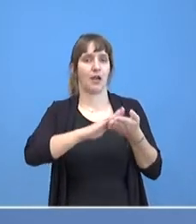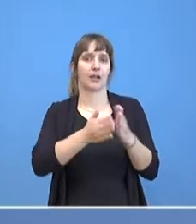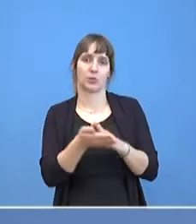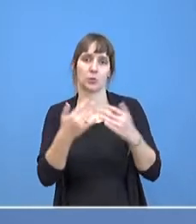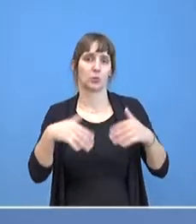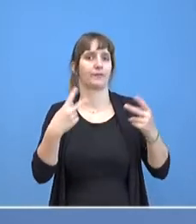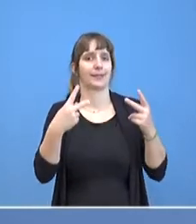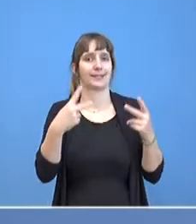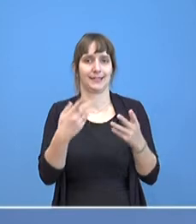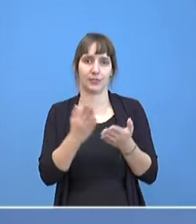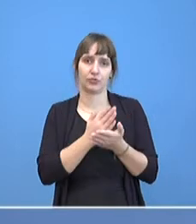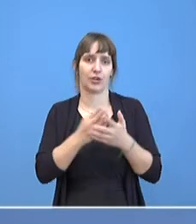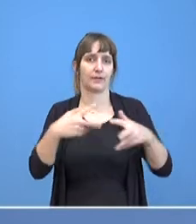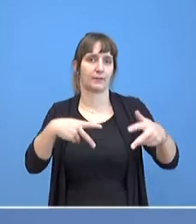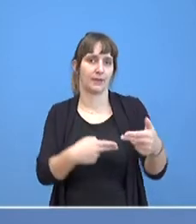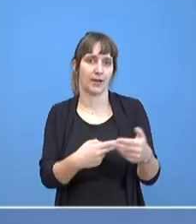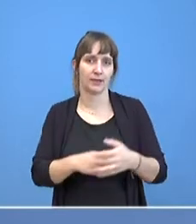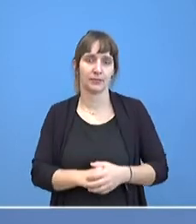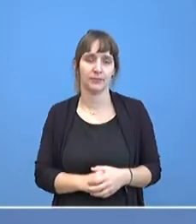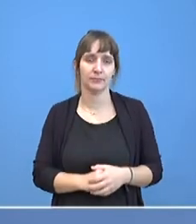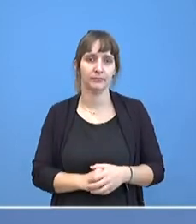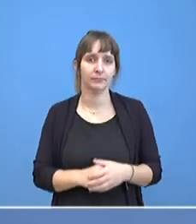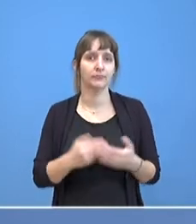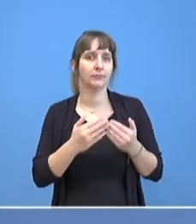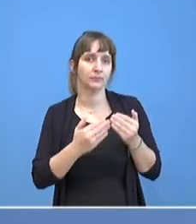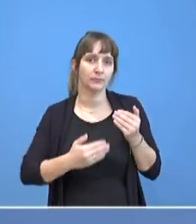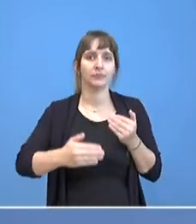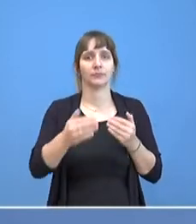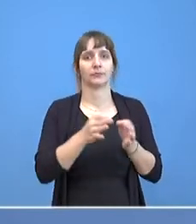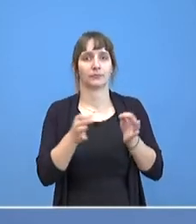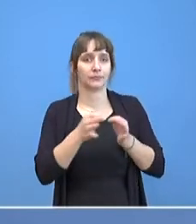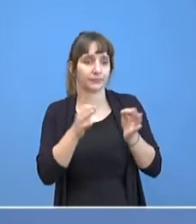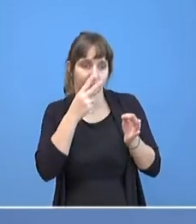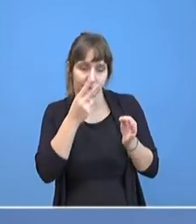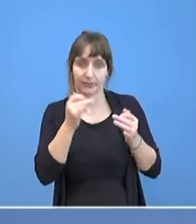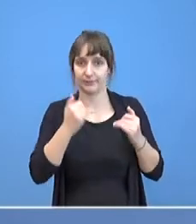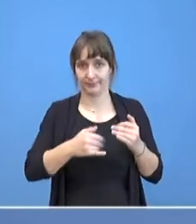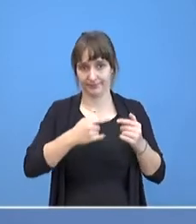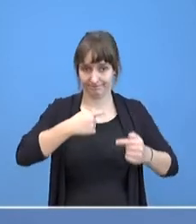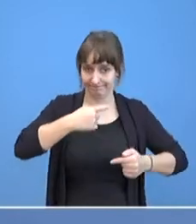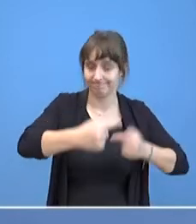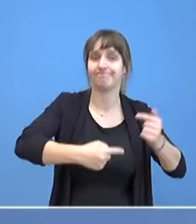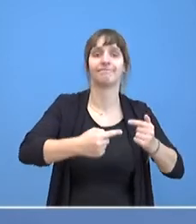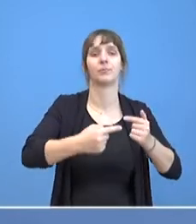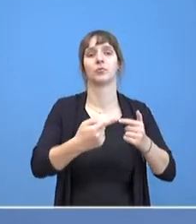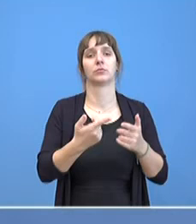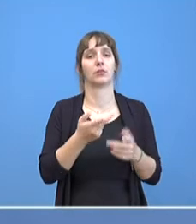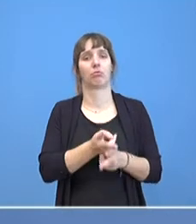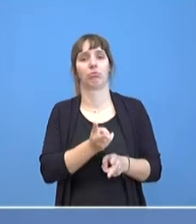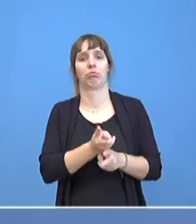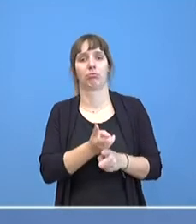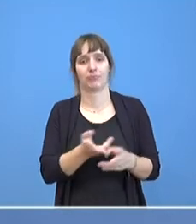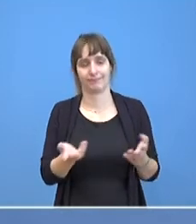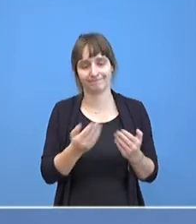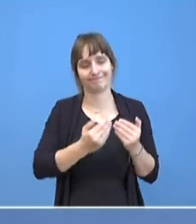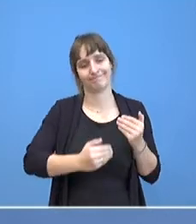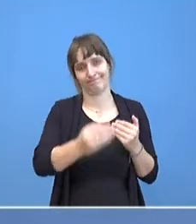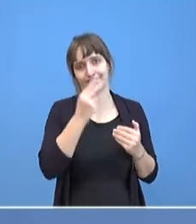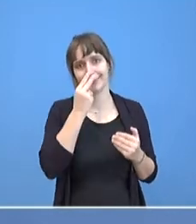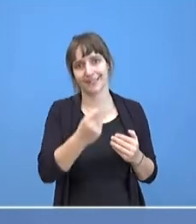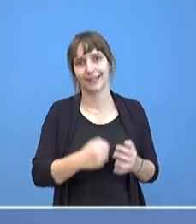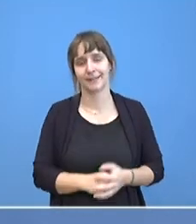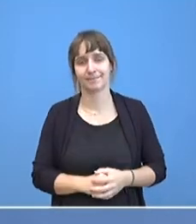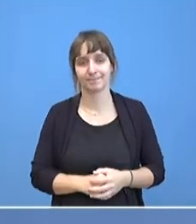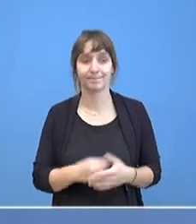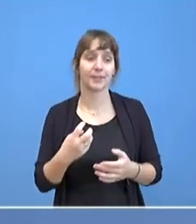Und dass in den nächsten Tagen sich herausstellen wird, ob wir vorankommen oder nicht. Die Kanzlerin hat gesagt, und das ist natürlich